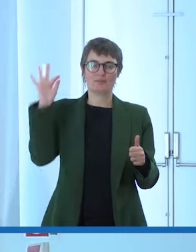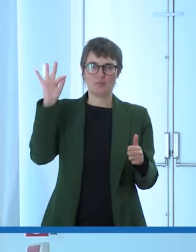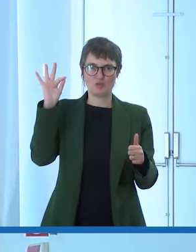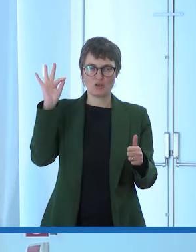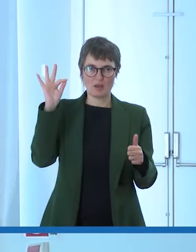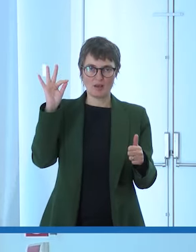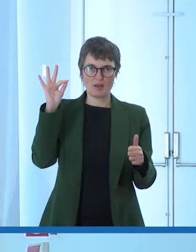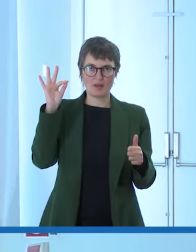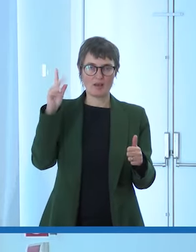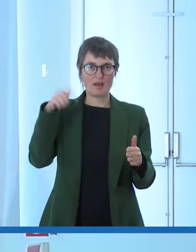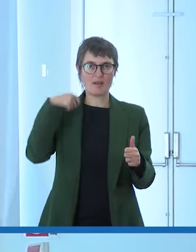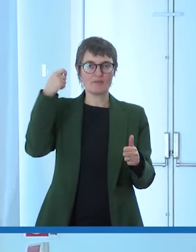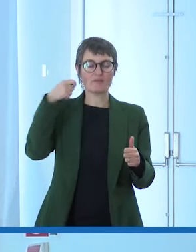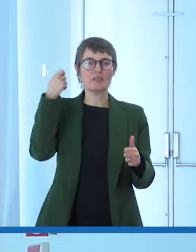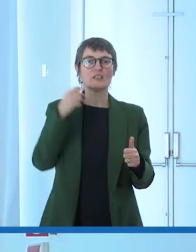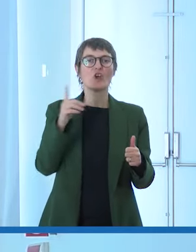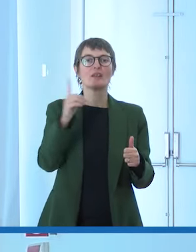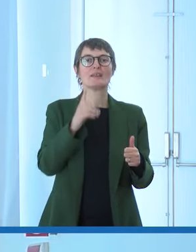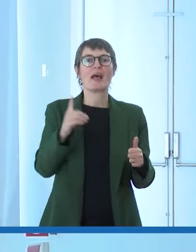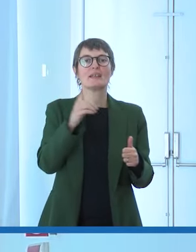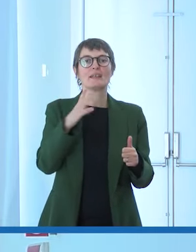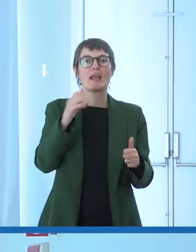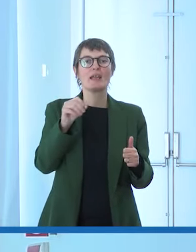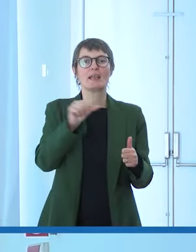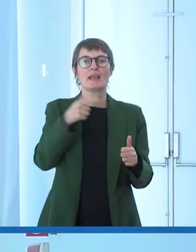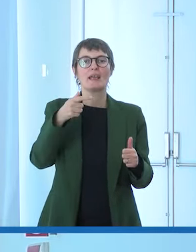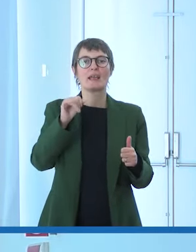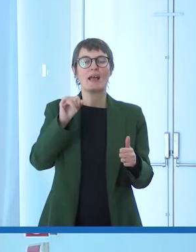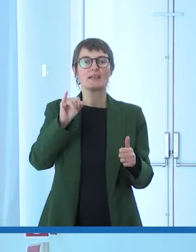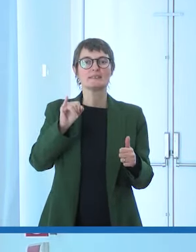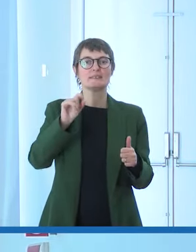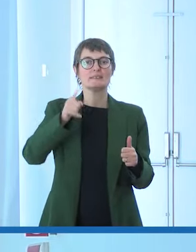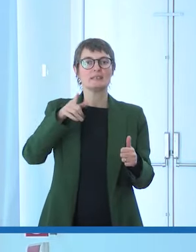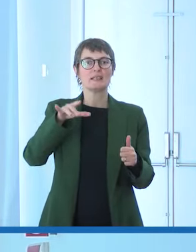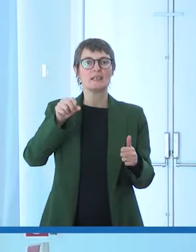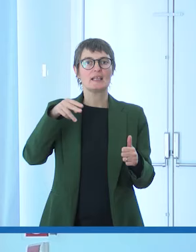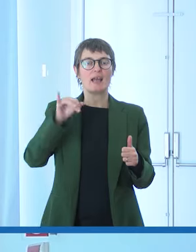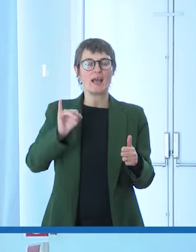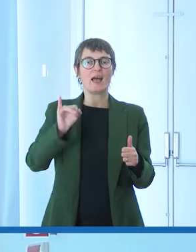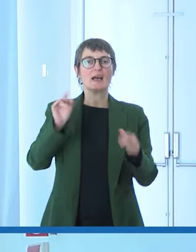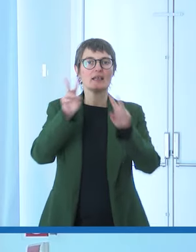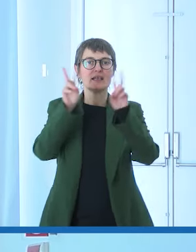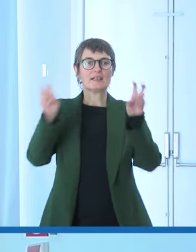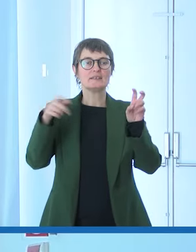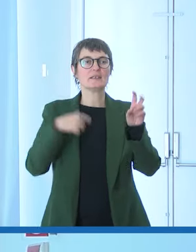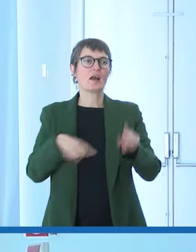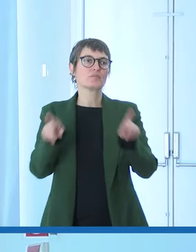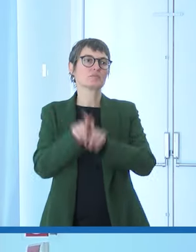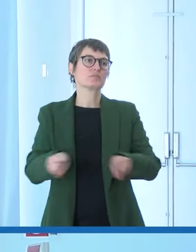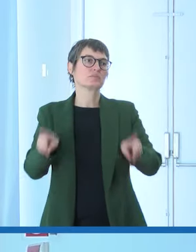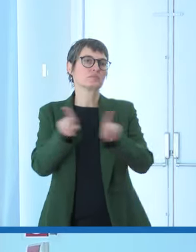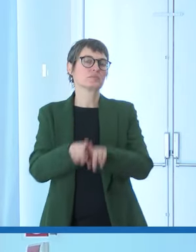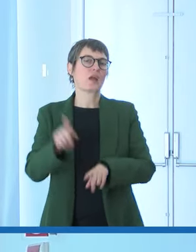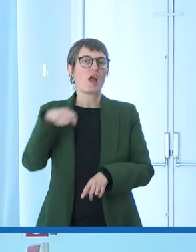di Daniele Castegliani il titolo del video è il solito film horror i